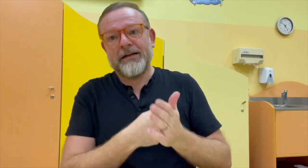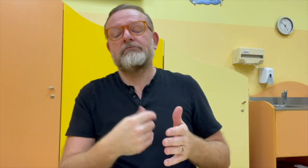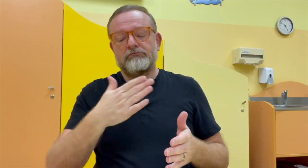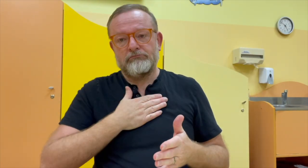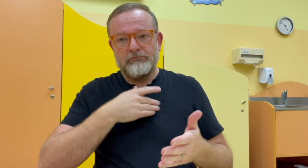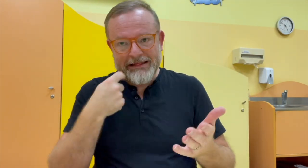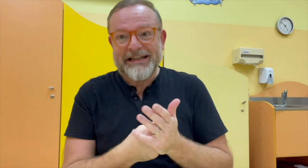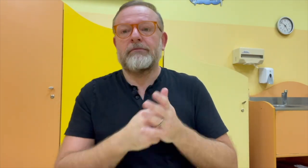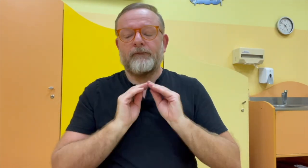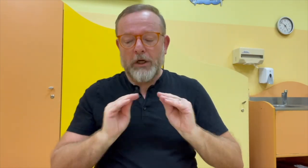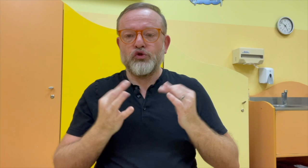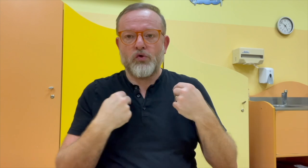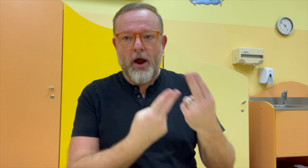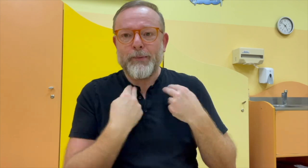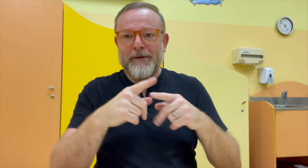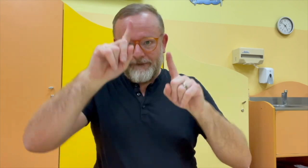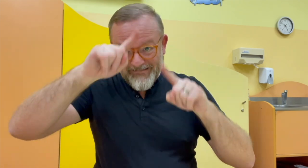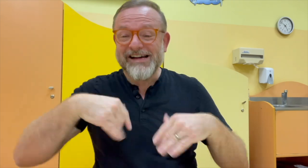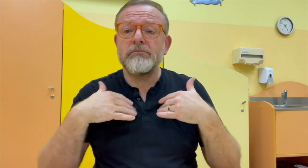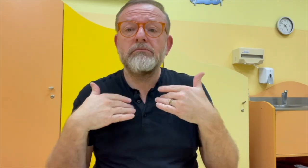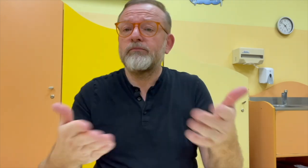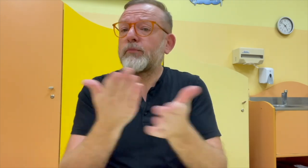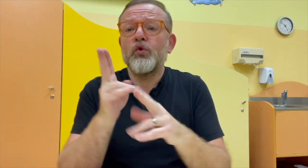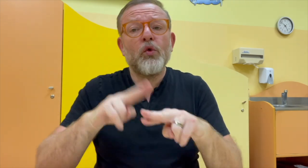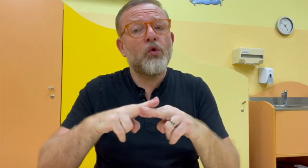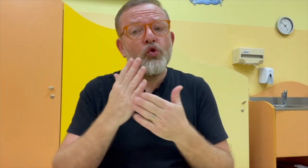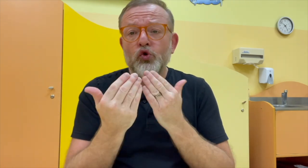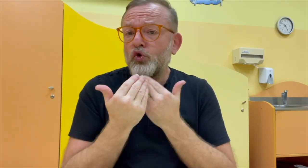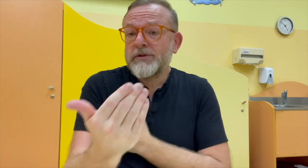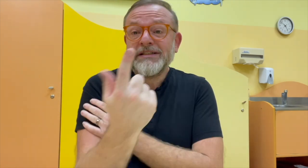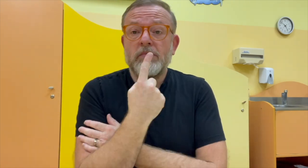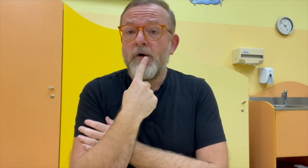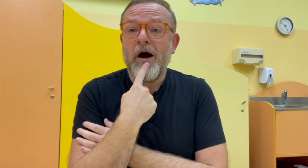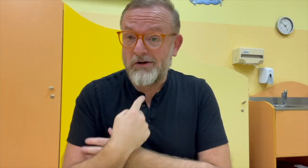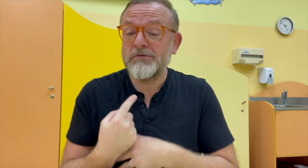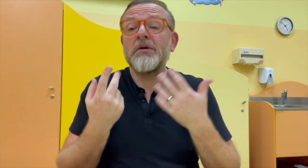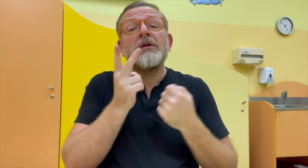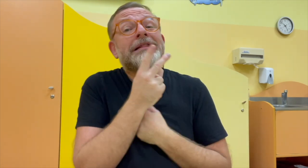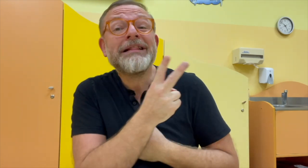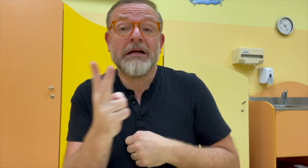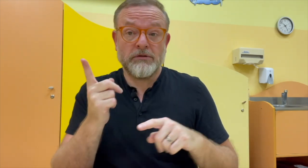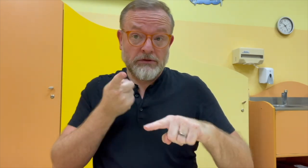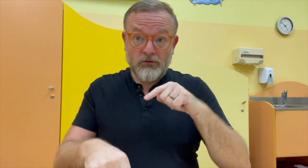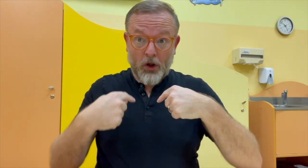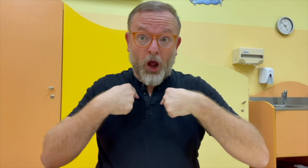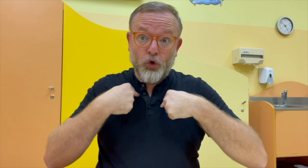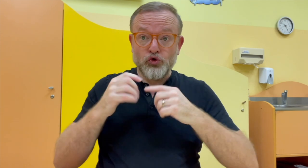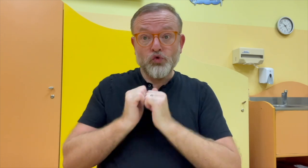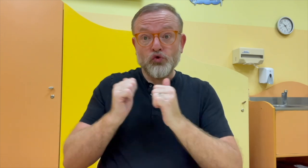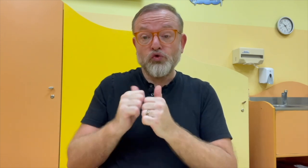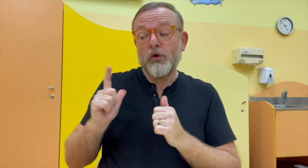napojení a už ta práce je snažší, už ta výuka je snažší, už vědí, co mají dělat a opravdu je to mnohem